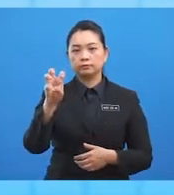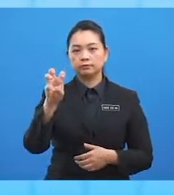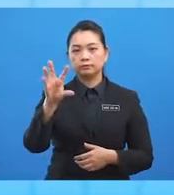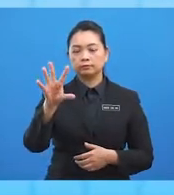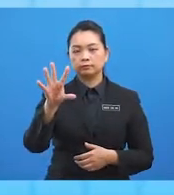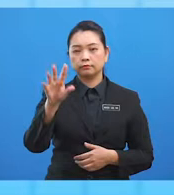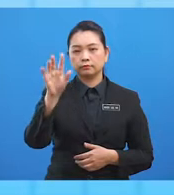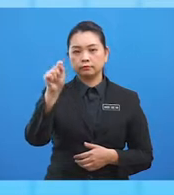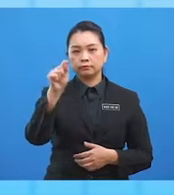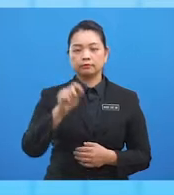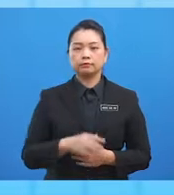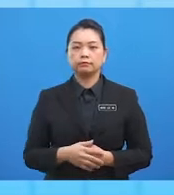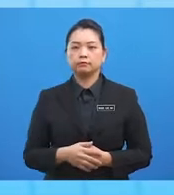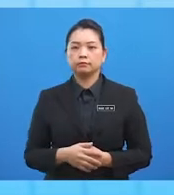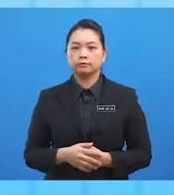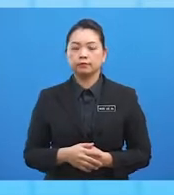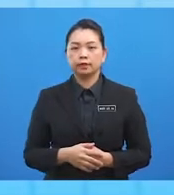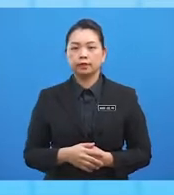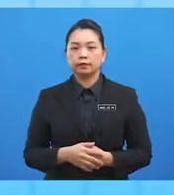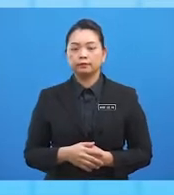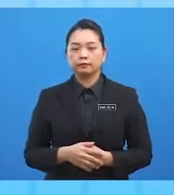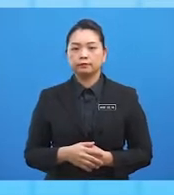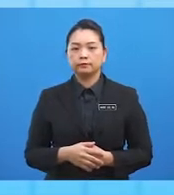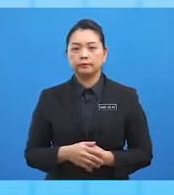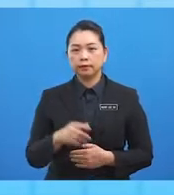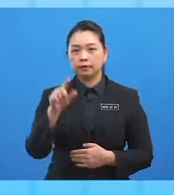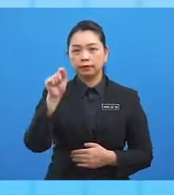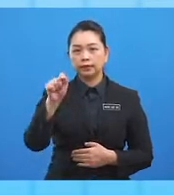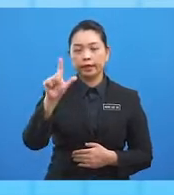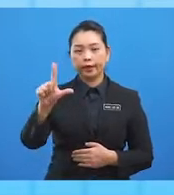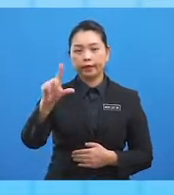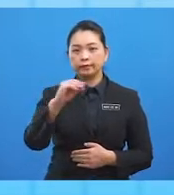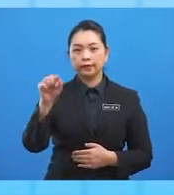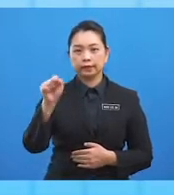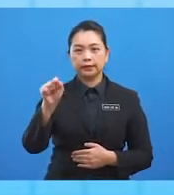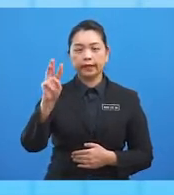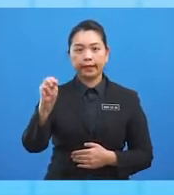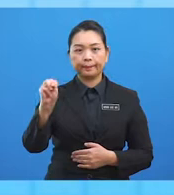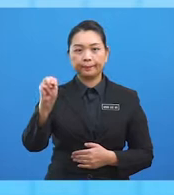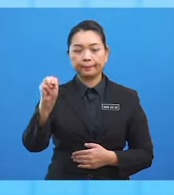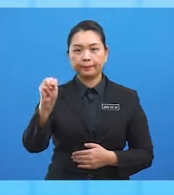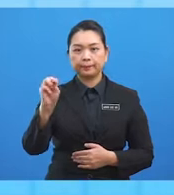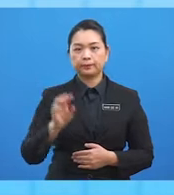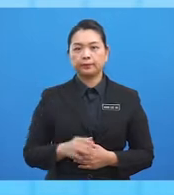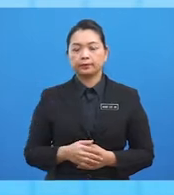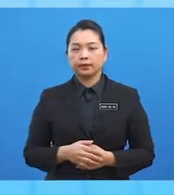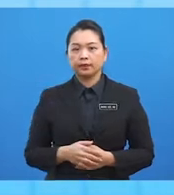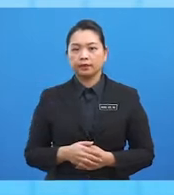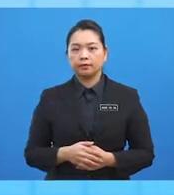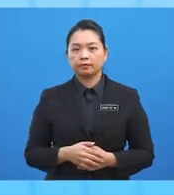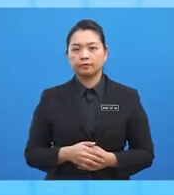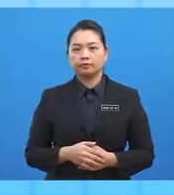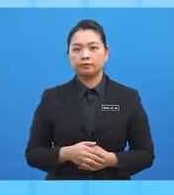darjah. Soalan B, perhatikan titik L dan titik M. Latitude